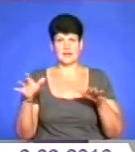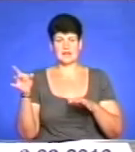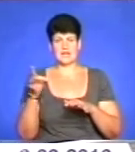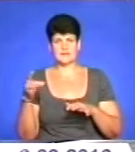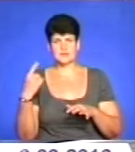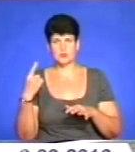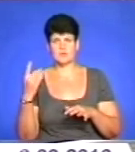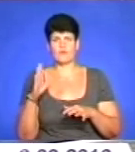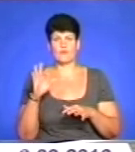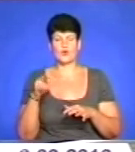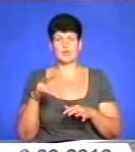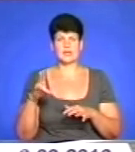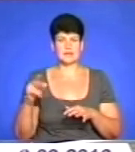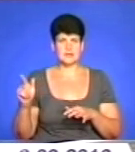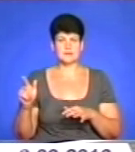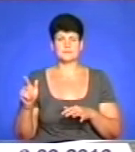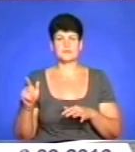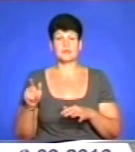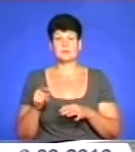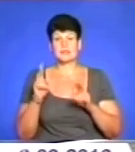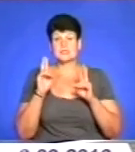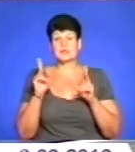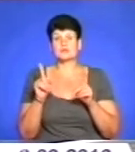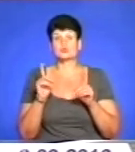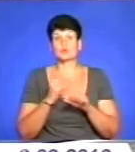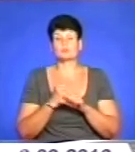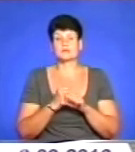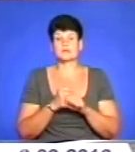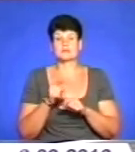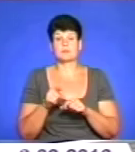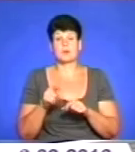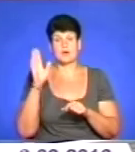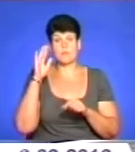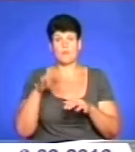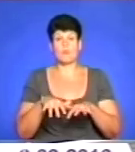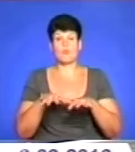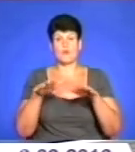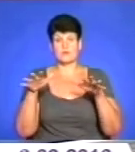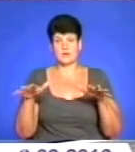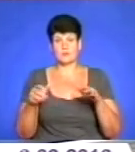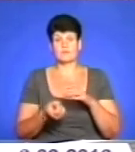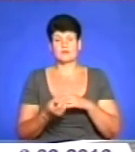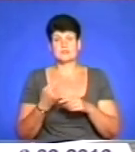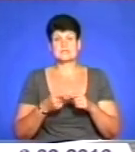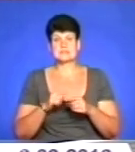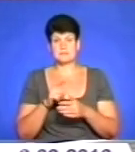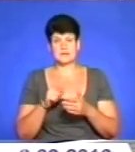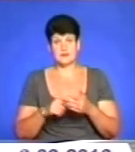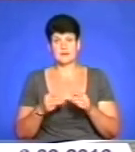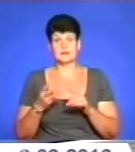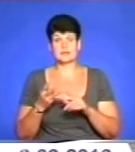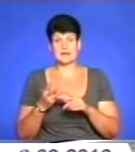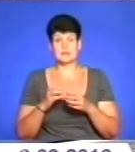тобто на Волині українській. І тоді ми не знали, що робити з ними повеннями. Потім зробилися оце питання. Ну і третя проблема,